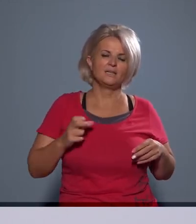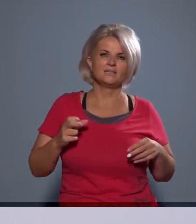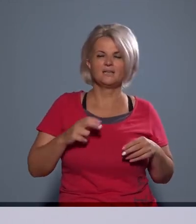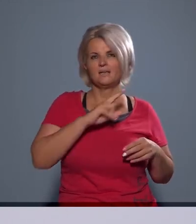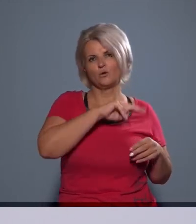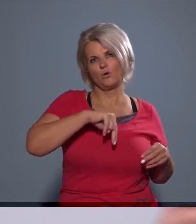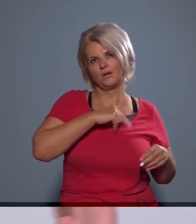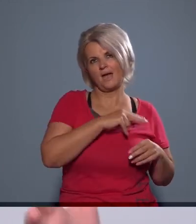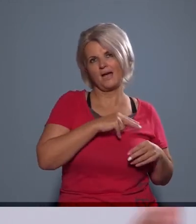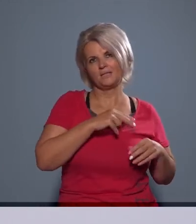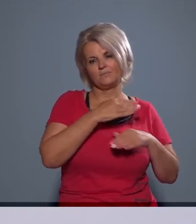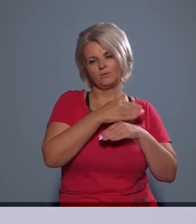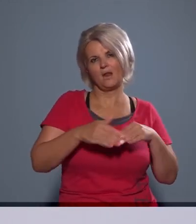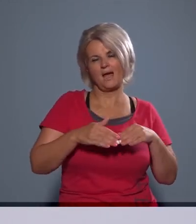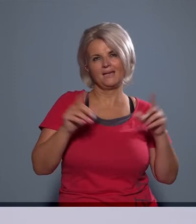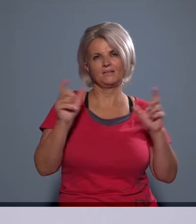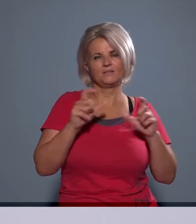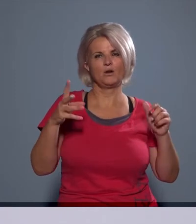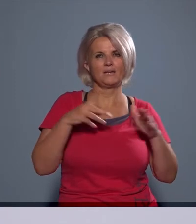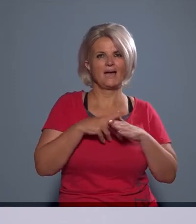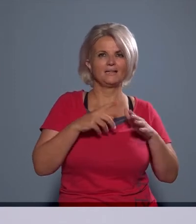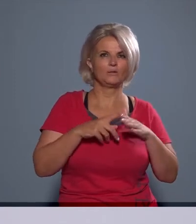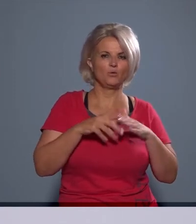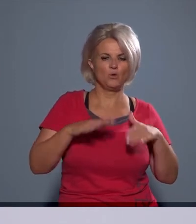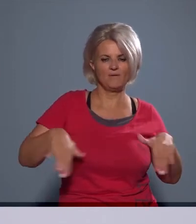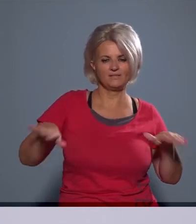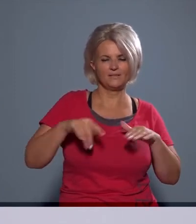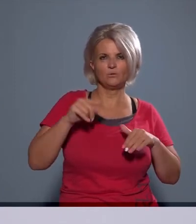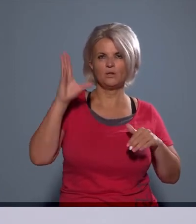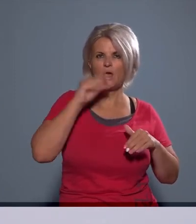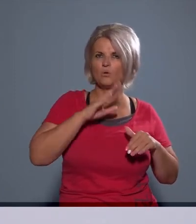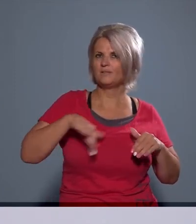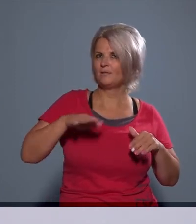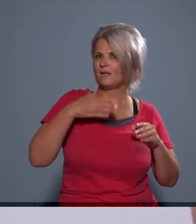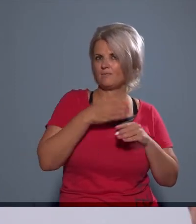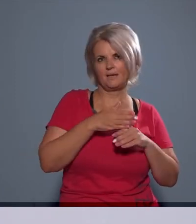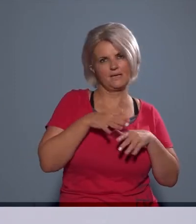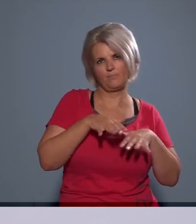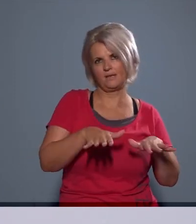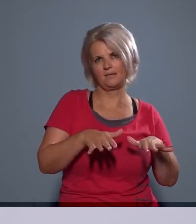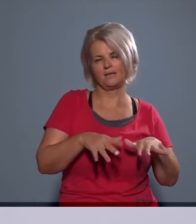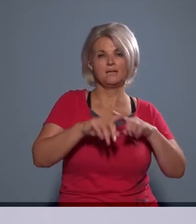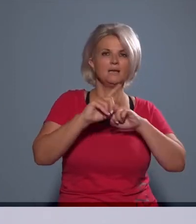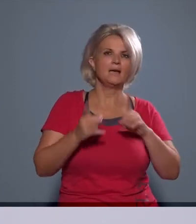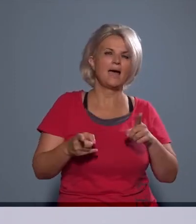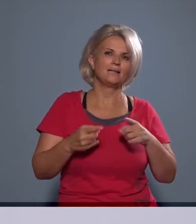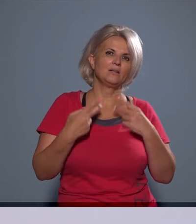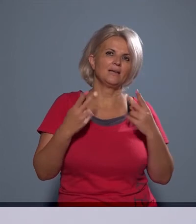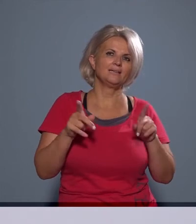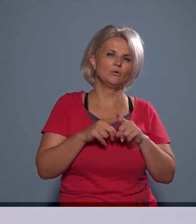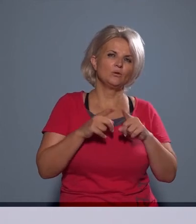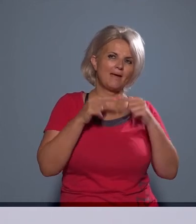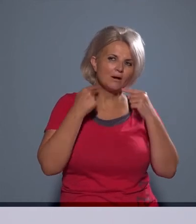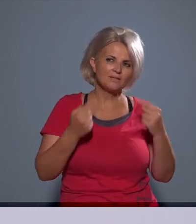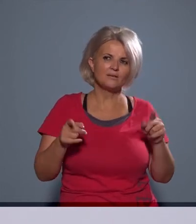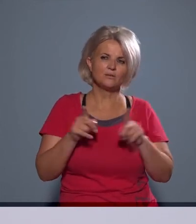ez az ajgátlóvédővezet, de oldal irányba pont a lakóterületek felé nem terjed ki, pont azért, mert ezek az átlagértékek úgy határozzák meg,